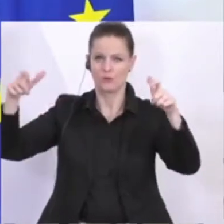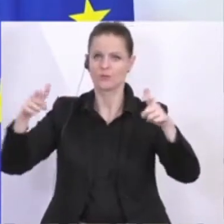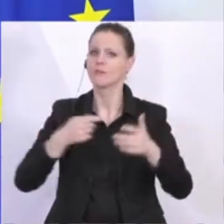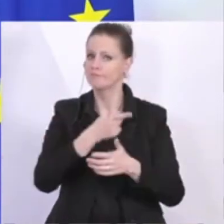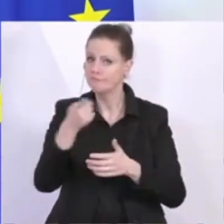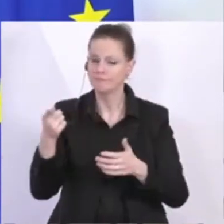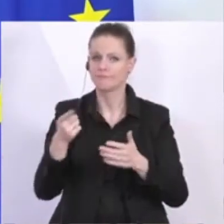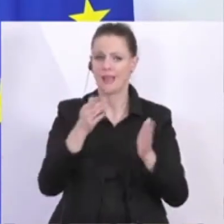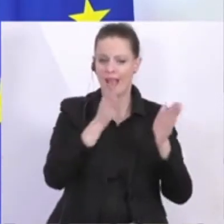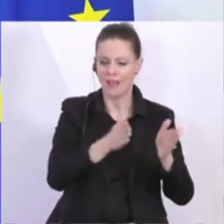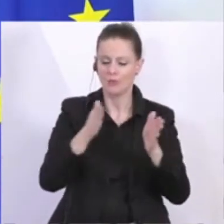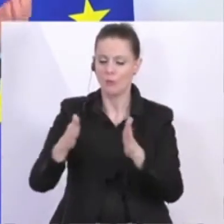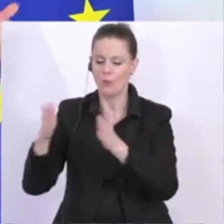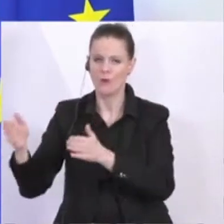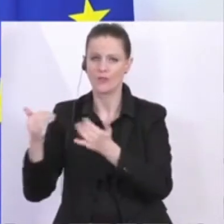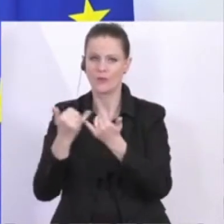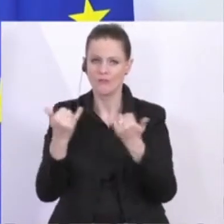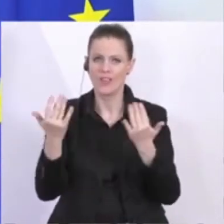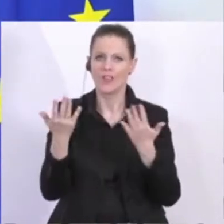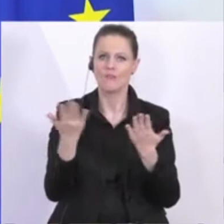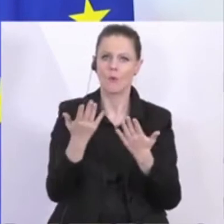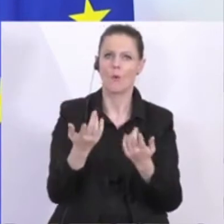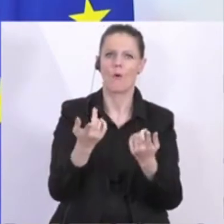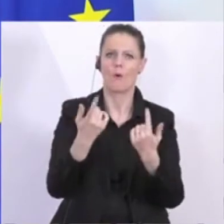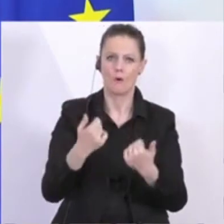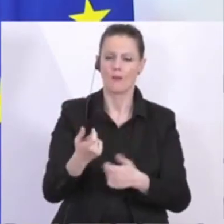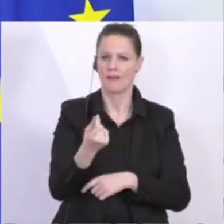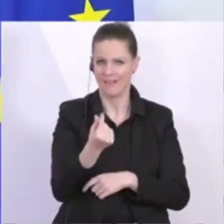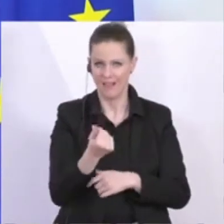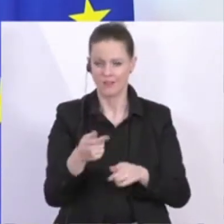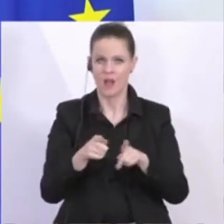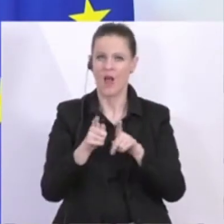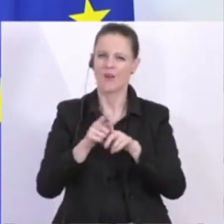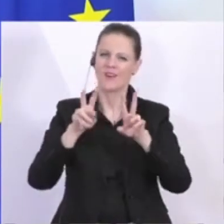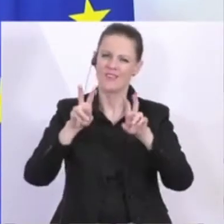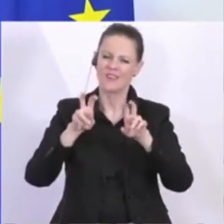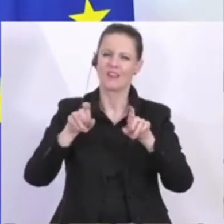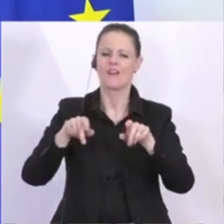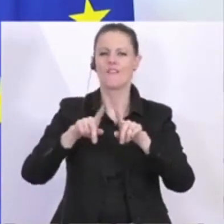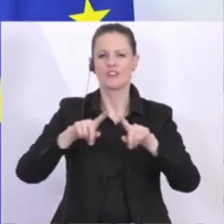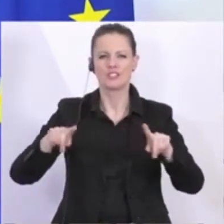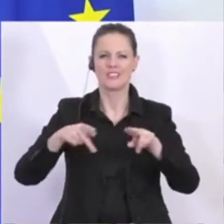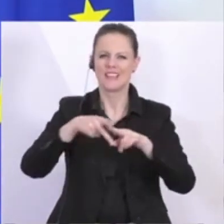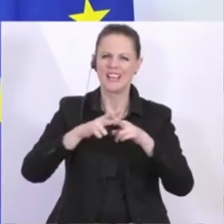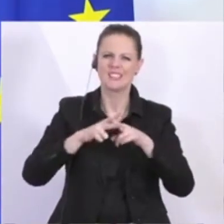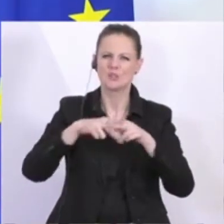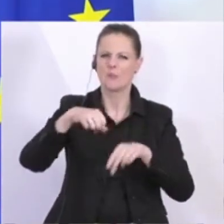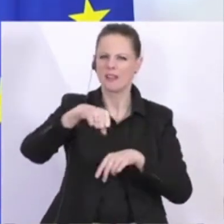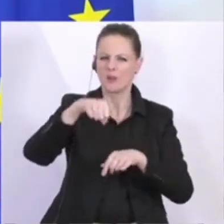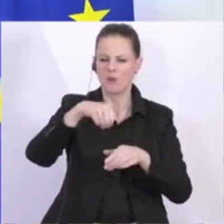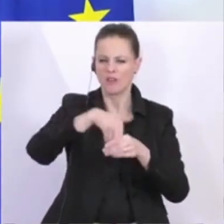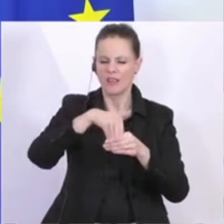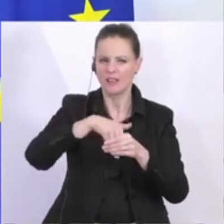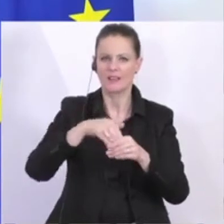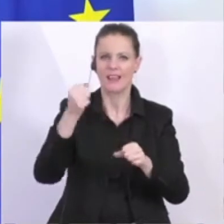wonach wir Einordnungen vornehmen. Und gleichzeitig gibt es auch einen Instrumentenkoffer, der unterschiedlich wirkt. Im Härtefallfonds sind